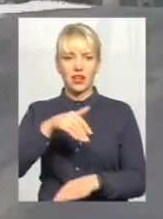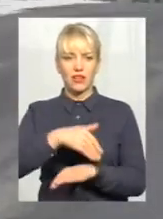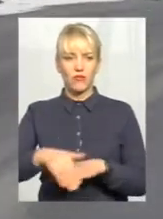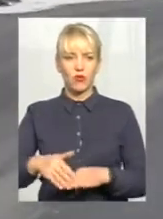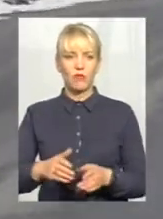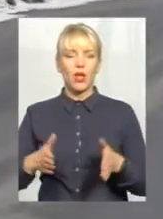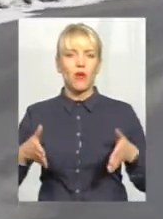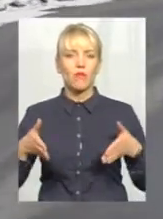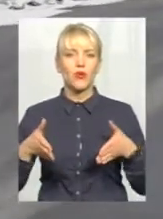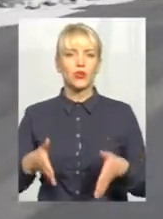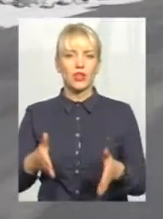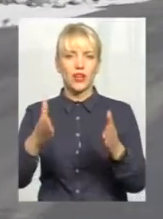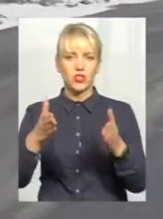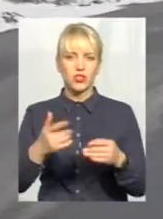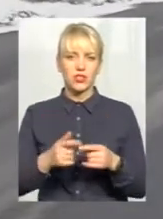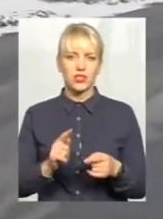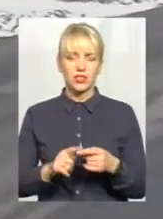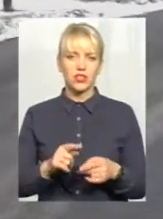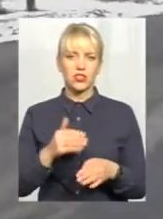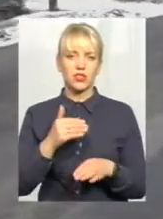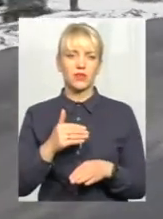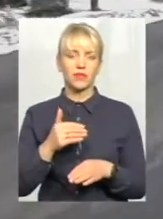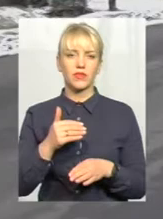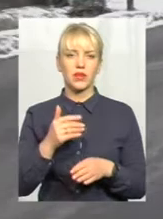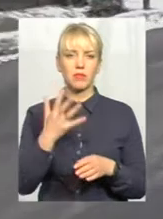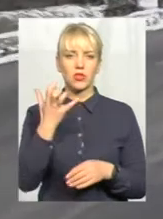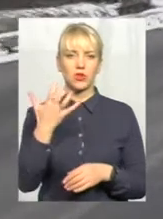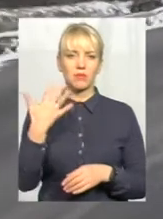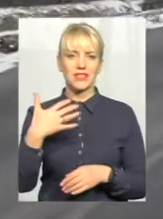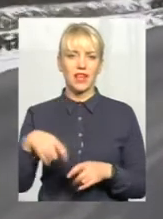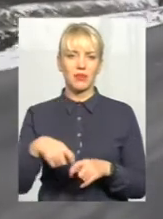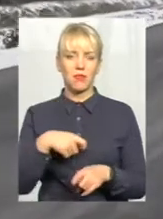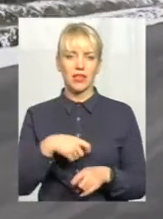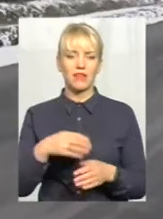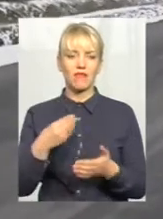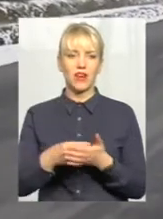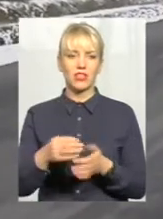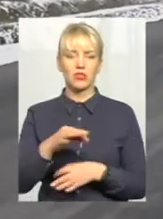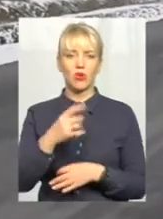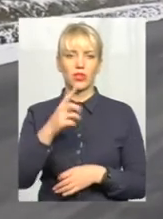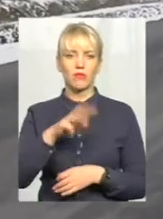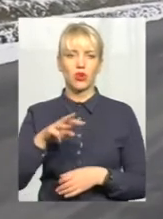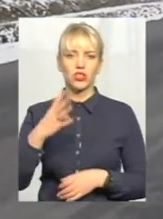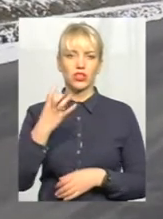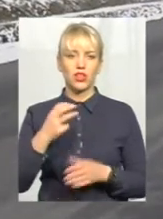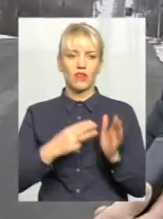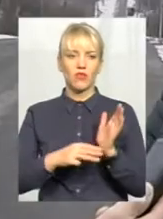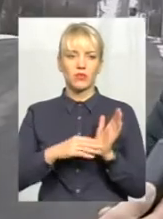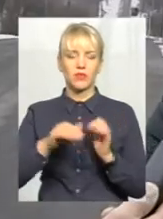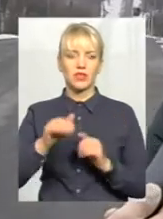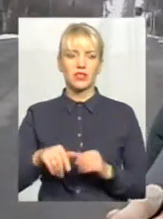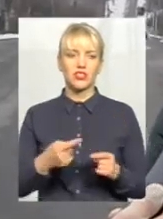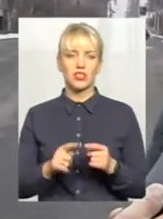протяжність частини дороги – 550 метрів, вартість проєкту – 1 мільйон 480 тисяч.